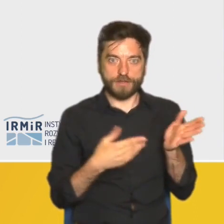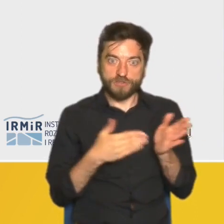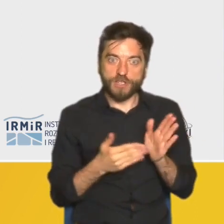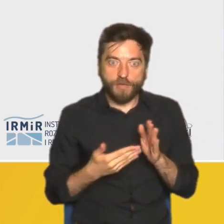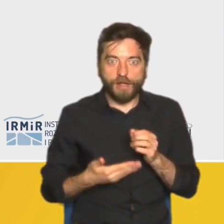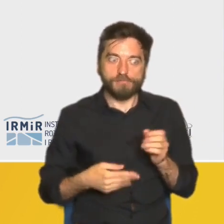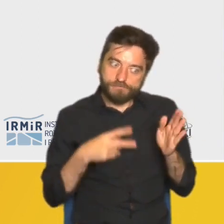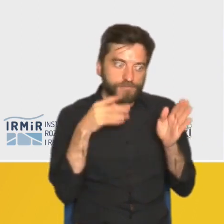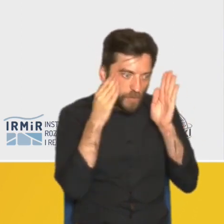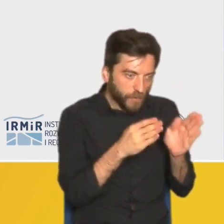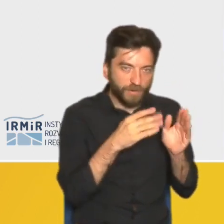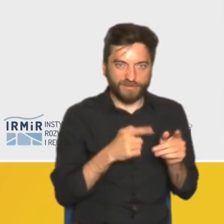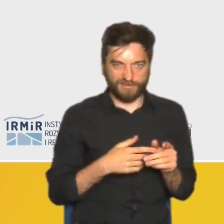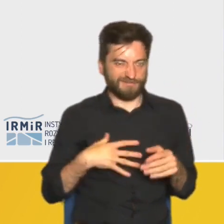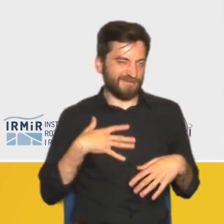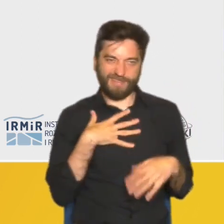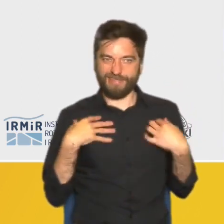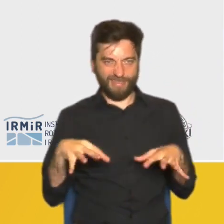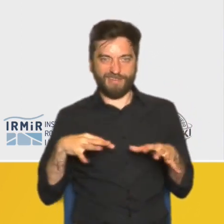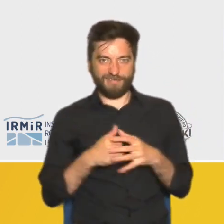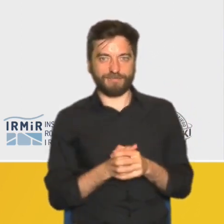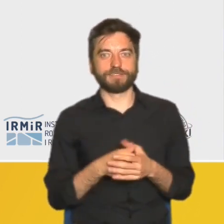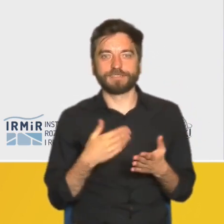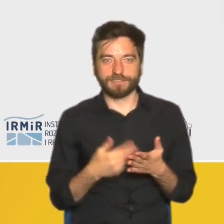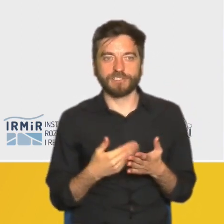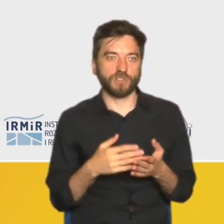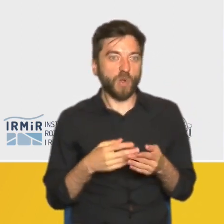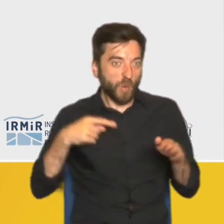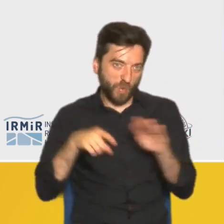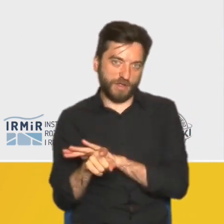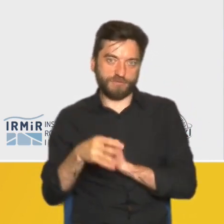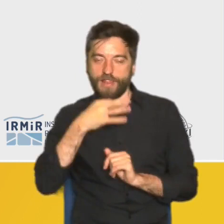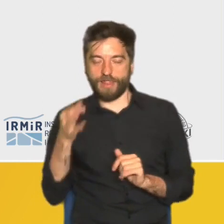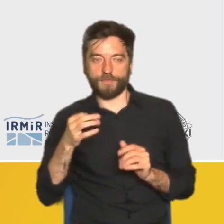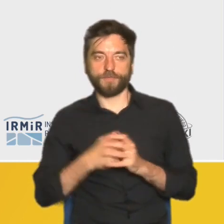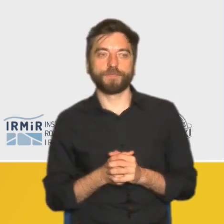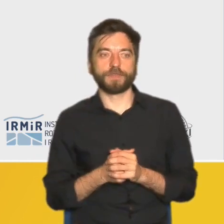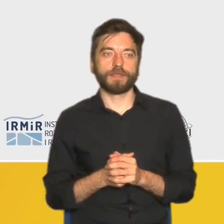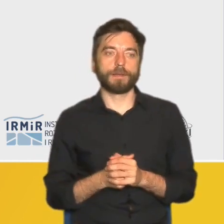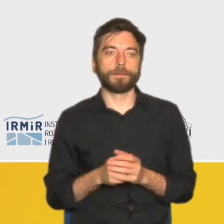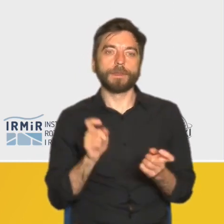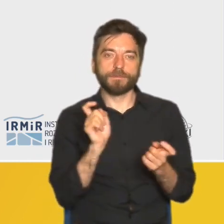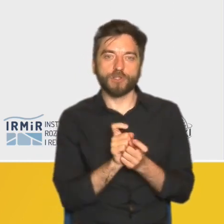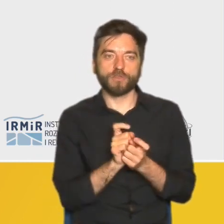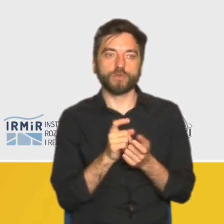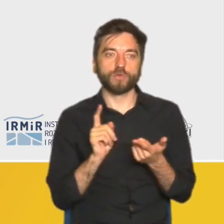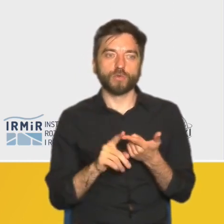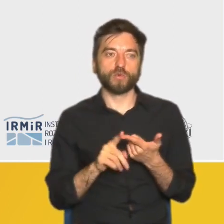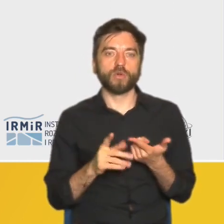dla naszych rozmówców odstręczająca i widocznym rozwiązaniem pozostała dla nich ucieczka. Antytezą tej miejskiej niewygody jest wizja